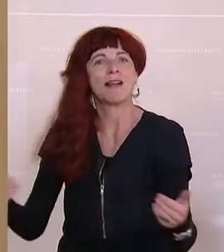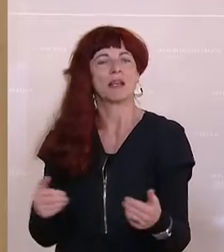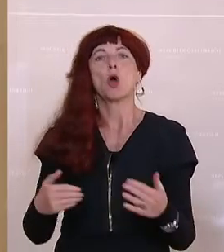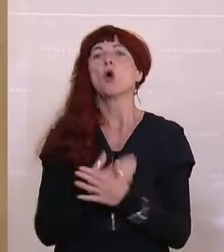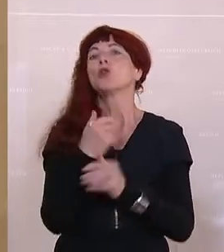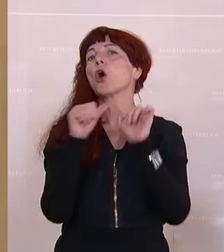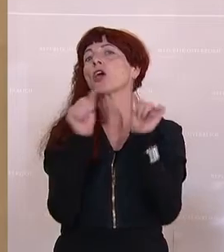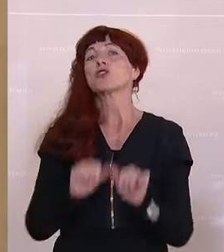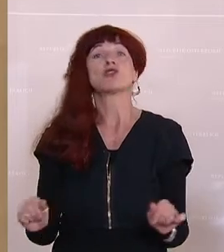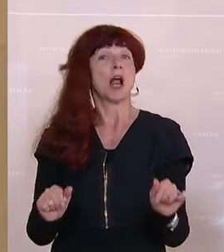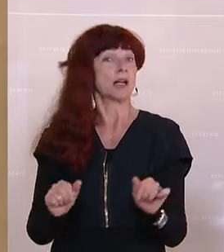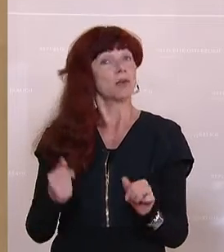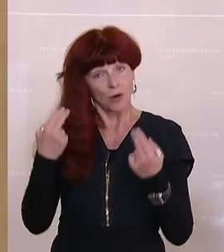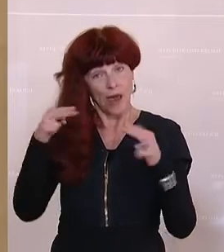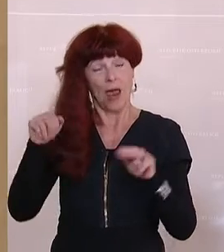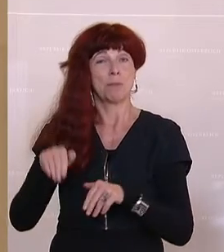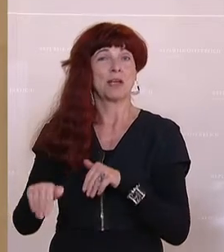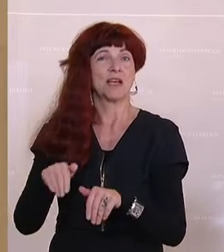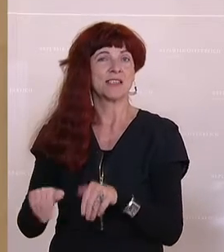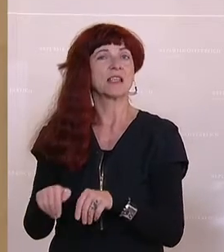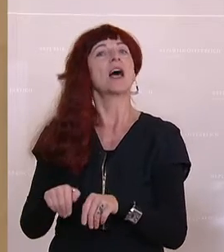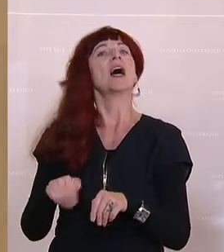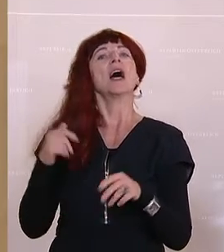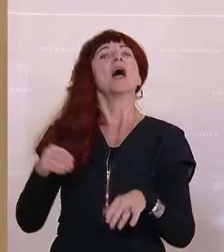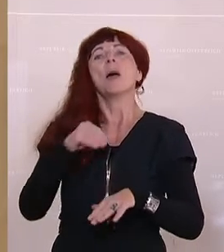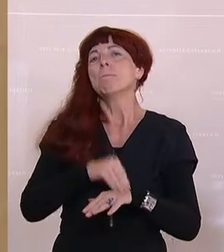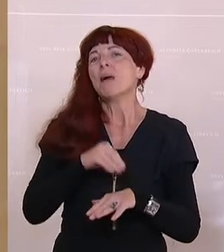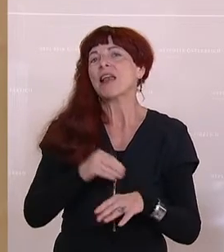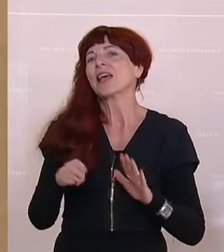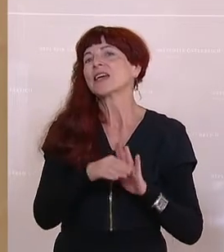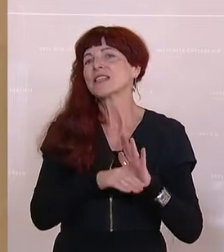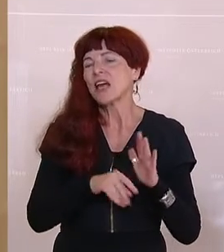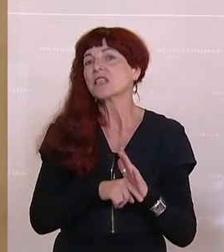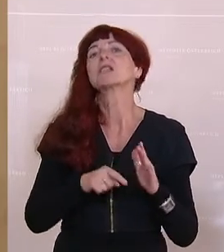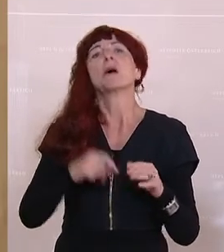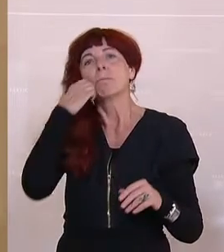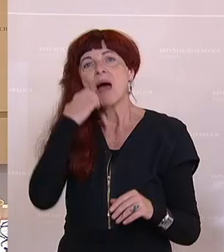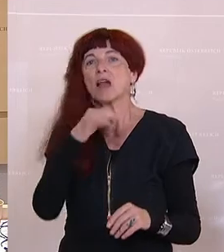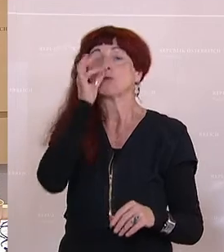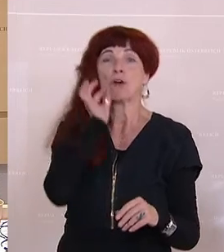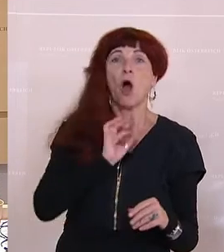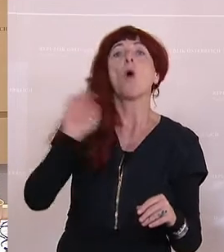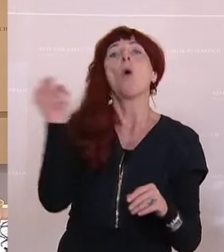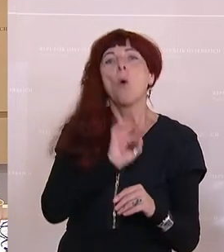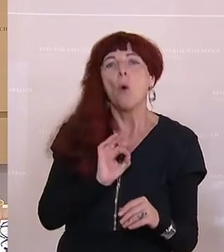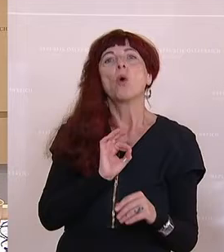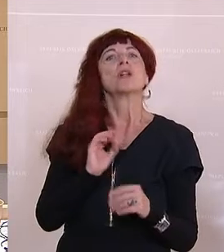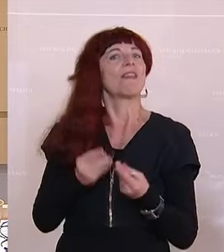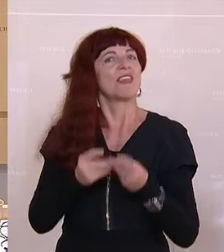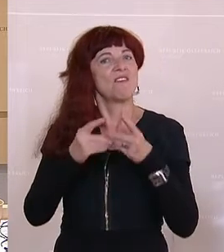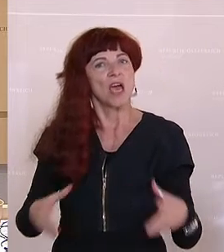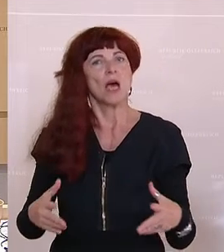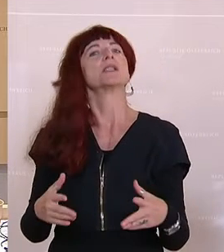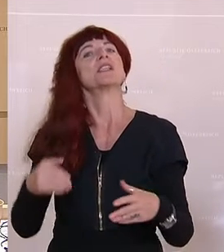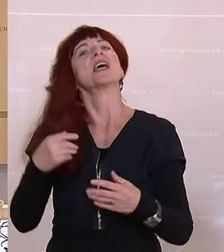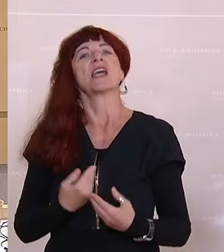wird das Meldegesetz künftig neben männlich und weiblich auch die Bezeichnung divers, inter, offen und keine Angabe stehen. Ein kleiner, aber auch ein